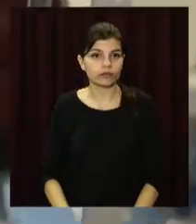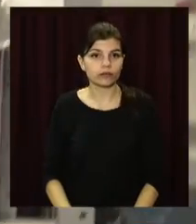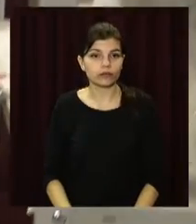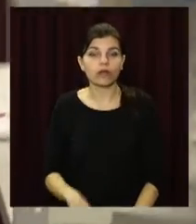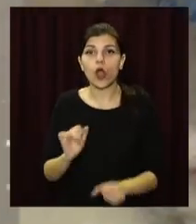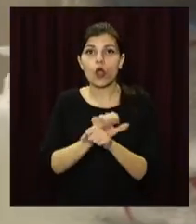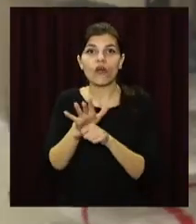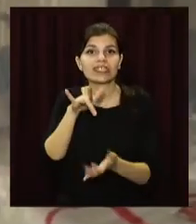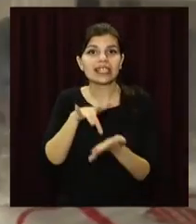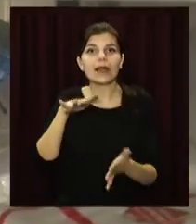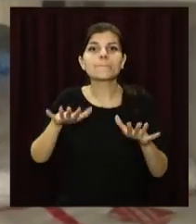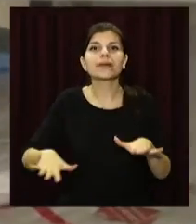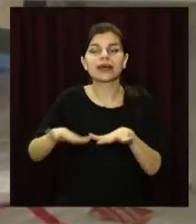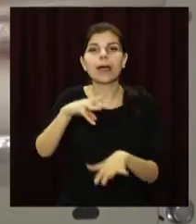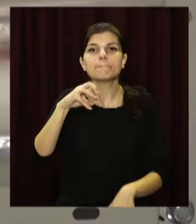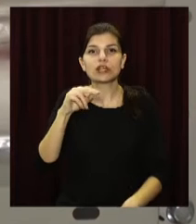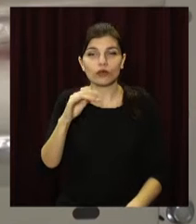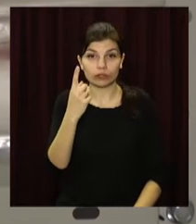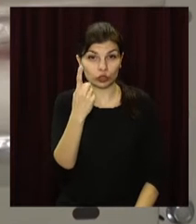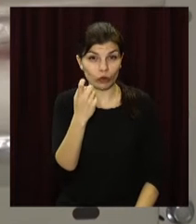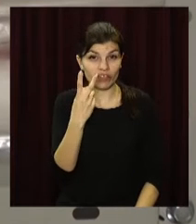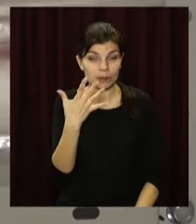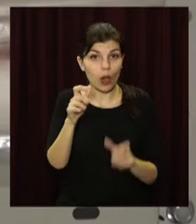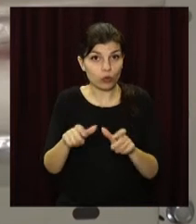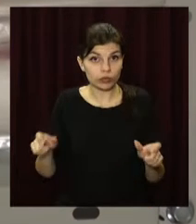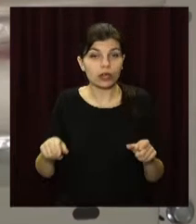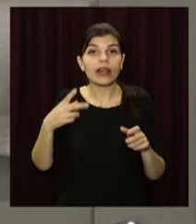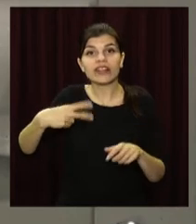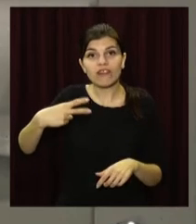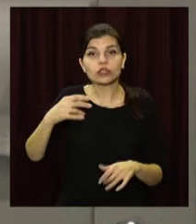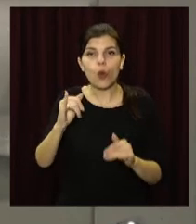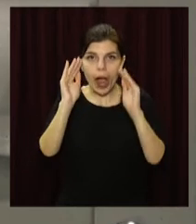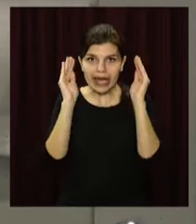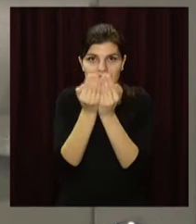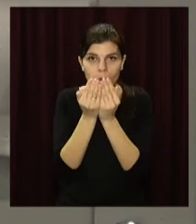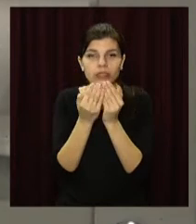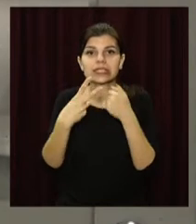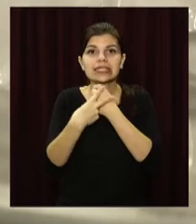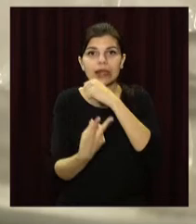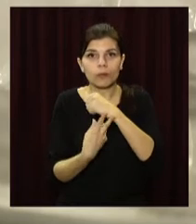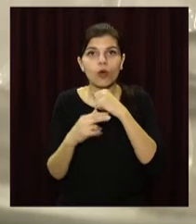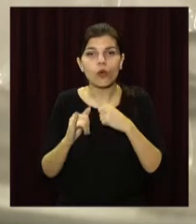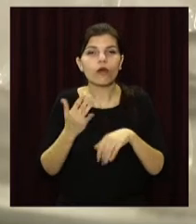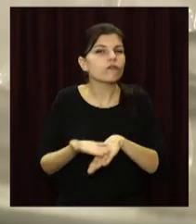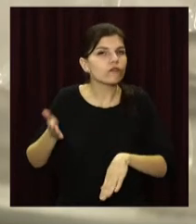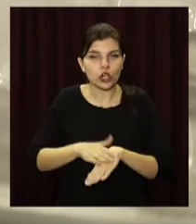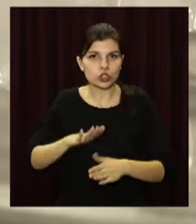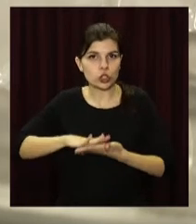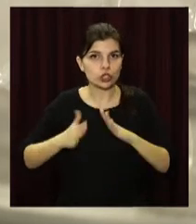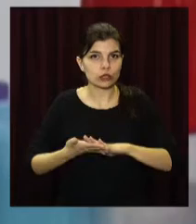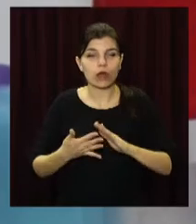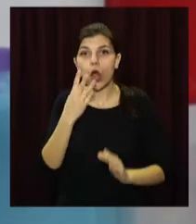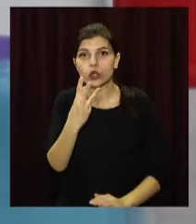Мечникова зараз 125 пацієнтів. 20-ро у реанімації, 17-ро у вкрай важкому стані, троє у